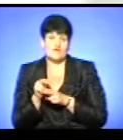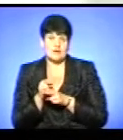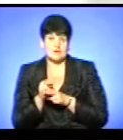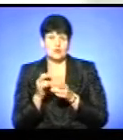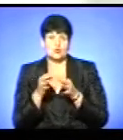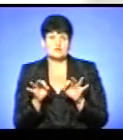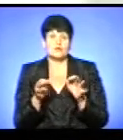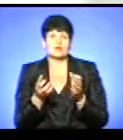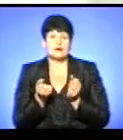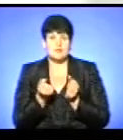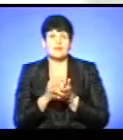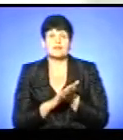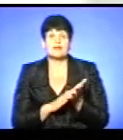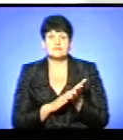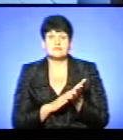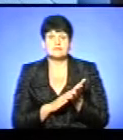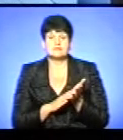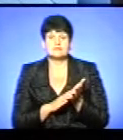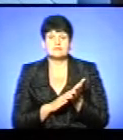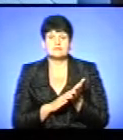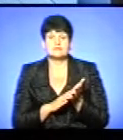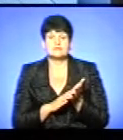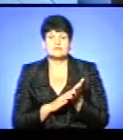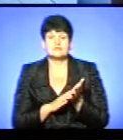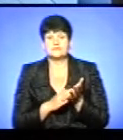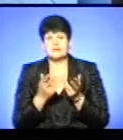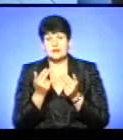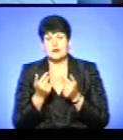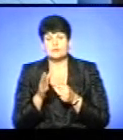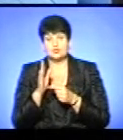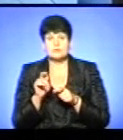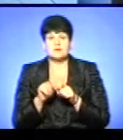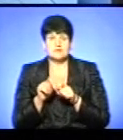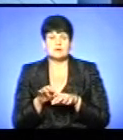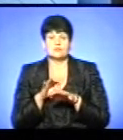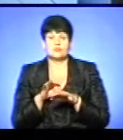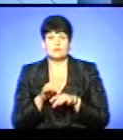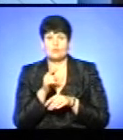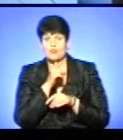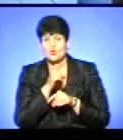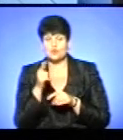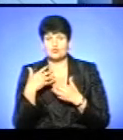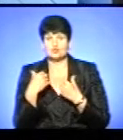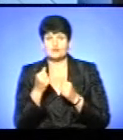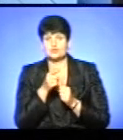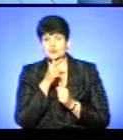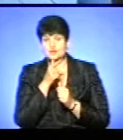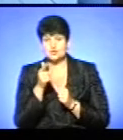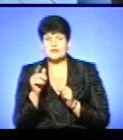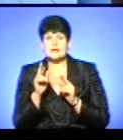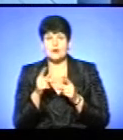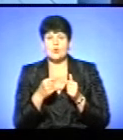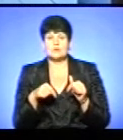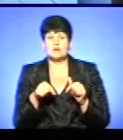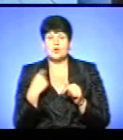отримали далі? – Далі, звичайно, що будуть перевірки здійснюються протягом оздоровчого сезону як обласної